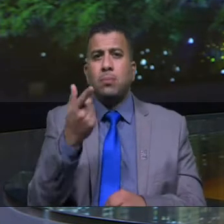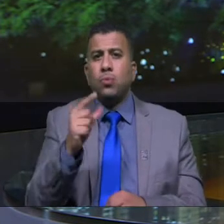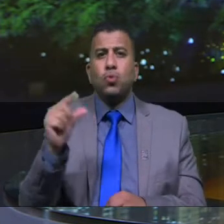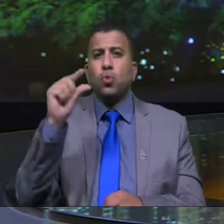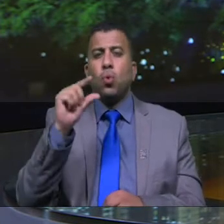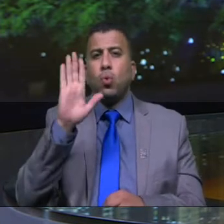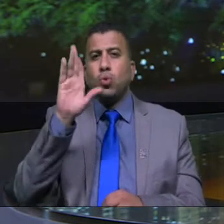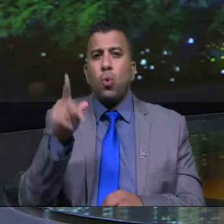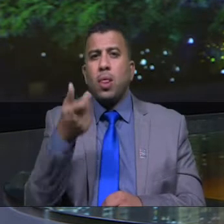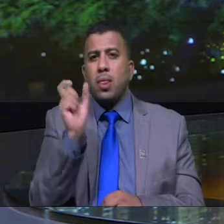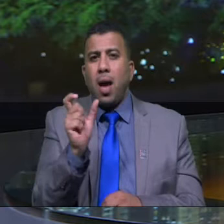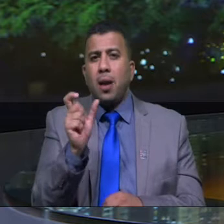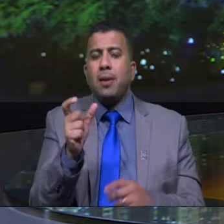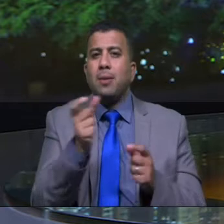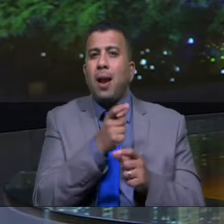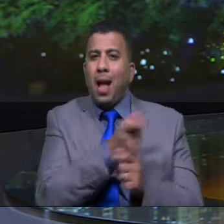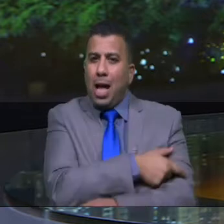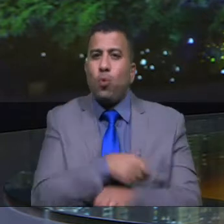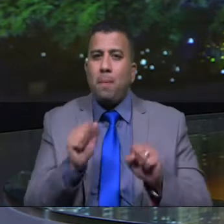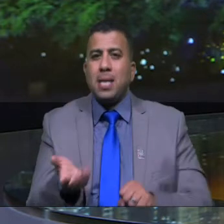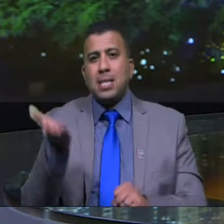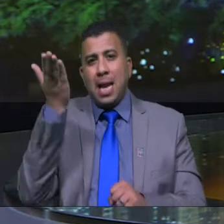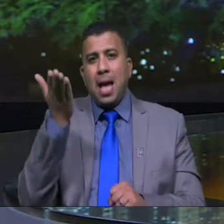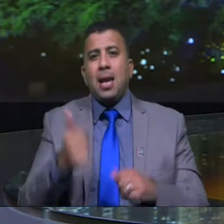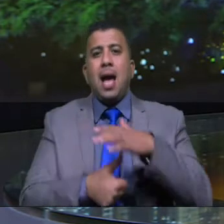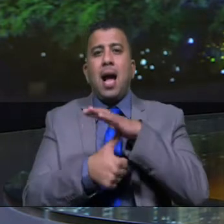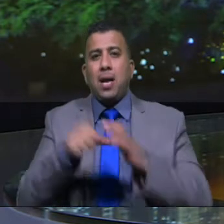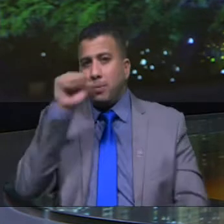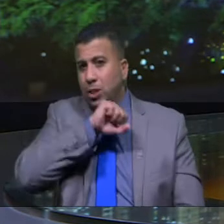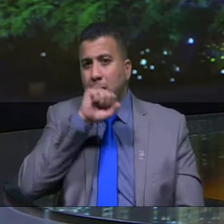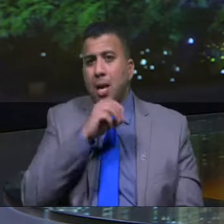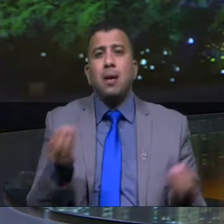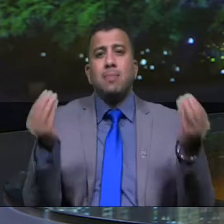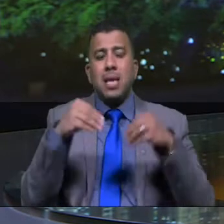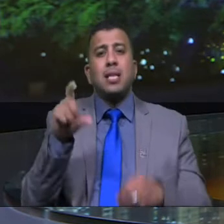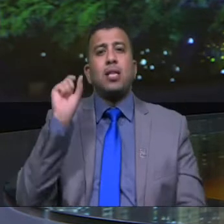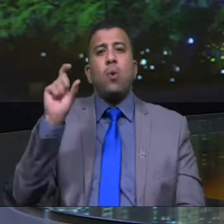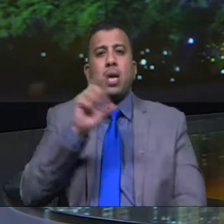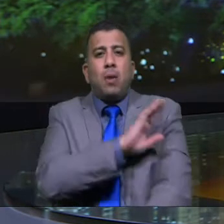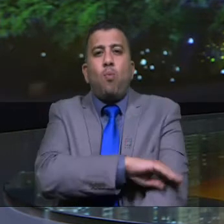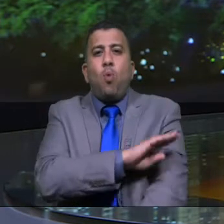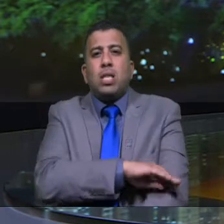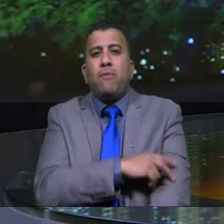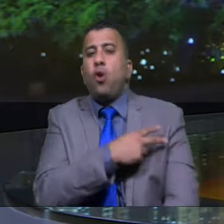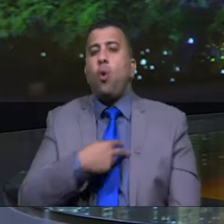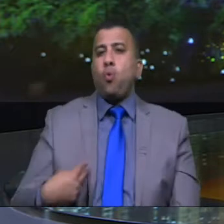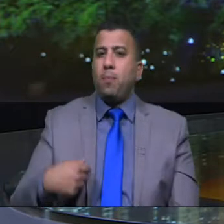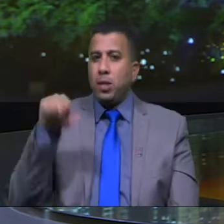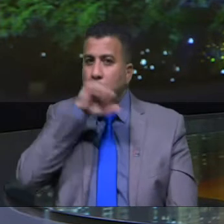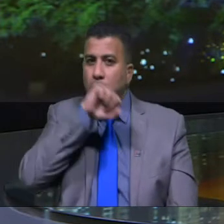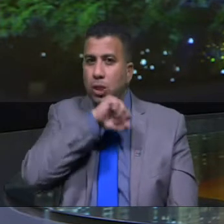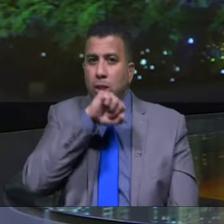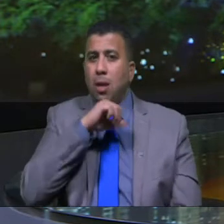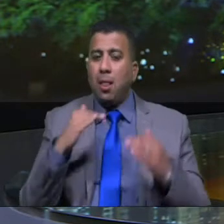السمو الشيخ الدكتور سلطان بن محمد القاسمي عضو المجلس الأعلى حاكم الشارقة بزيادة رواتب موظف